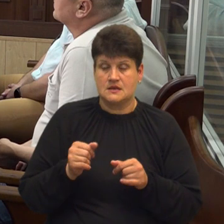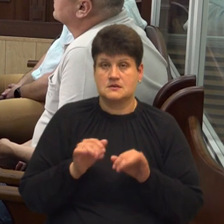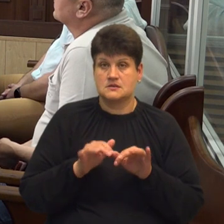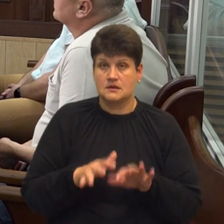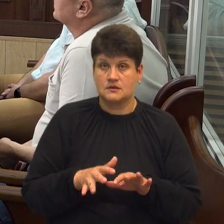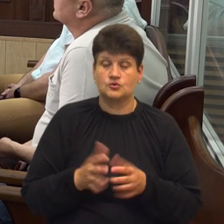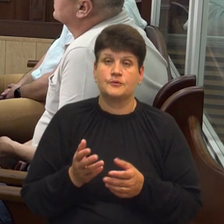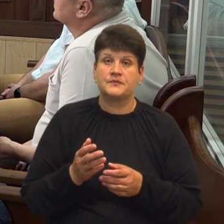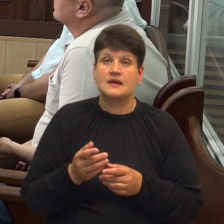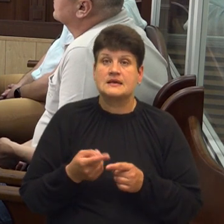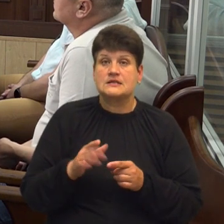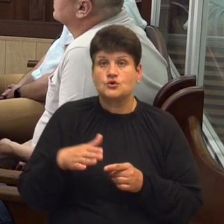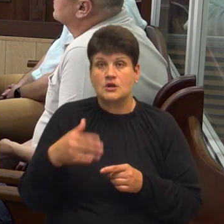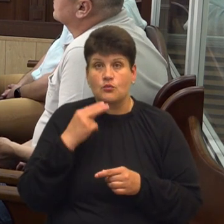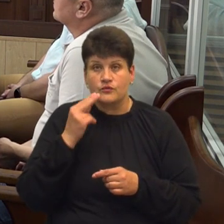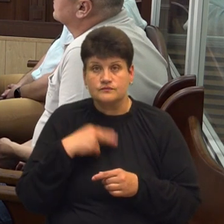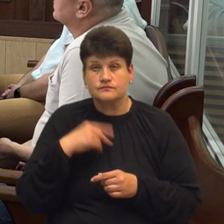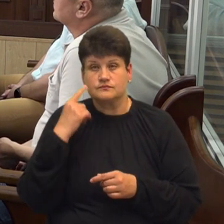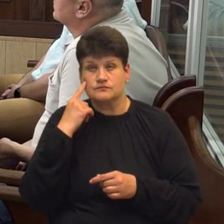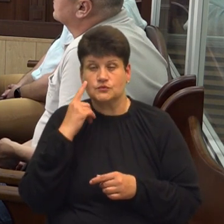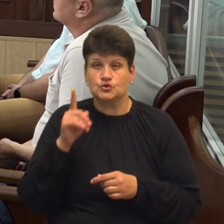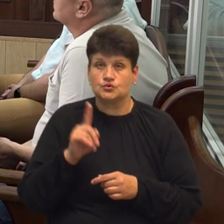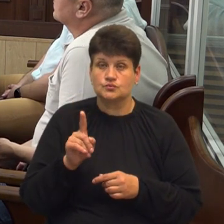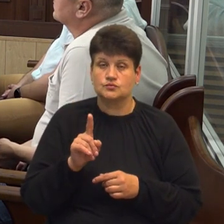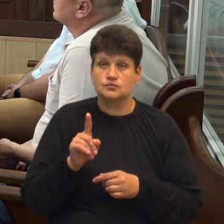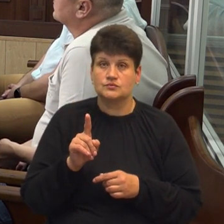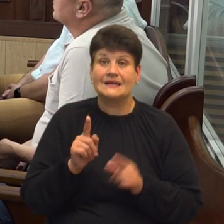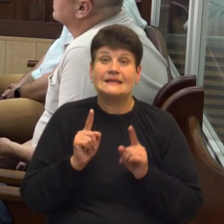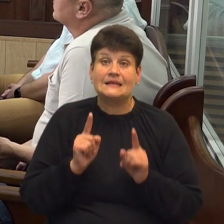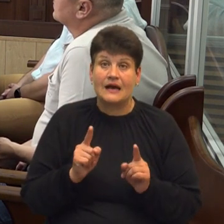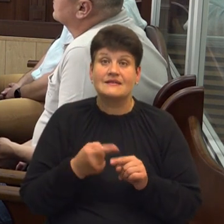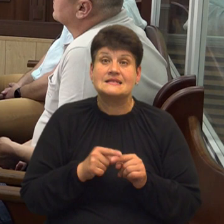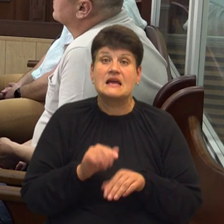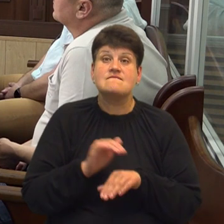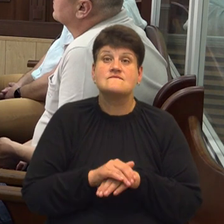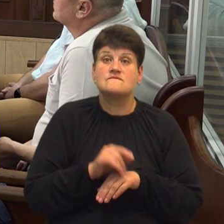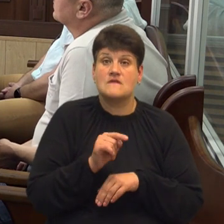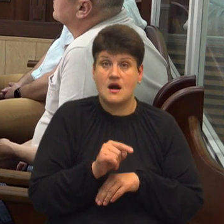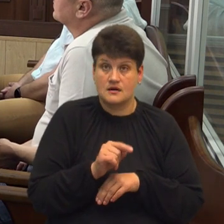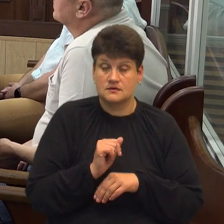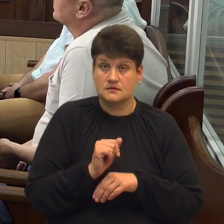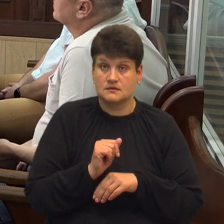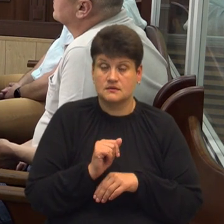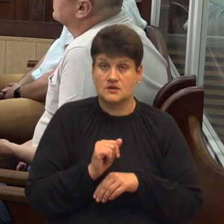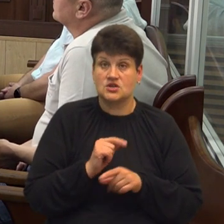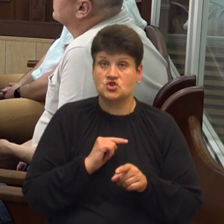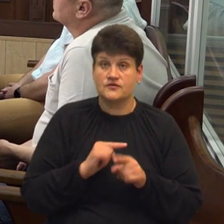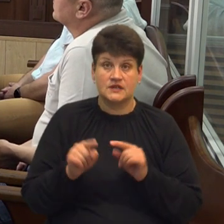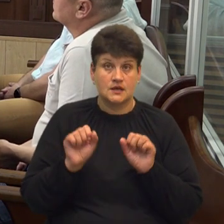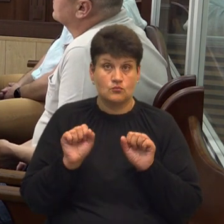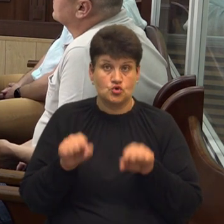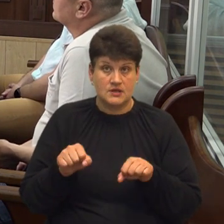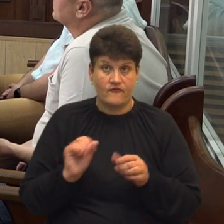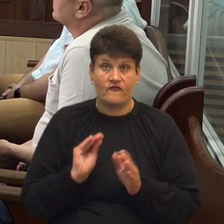Сторона обвинувачення вправі вважати, що навіть вказаний факт і такі досить швидкі можливості щодо